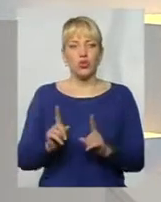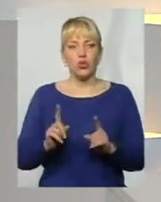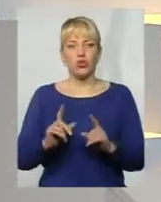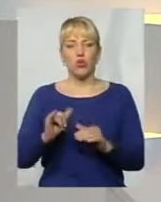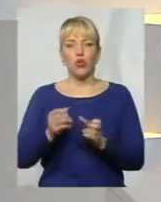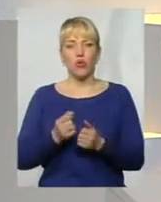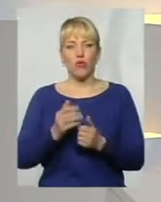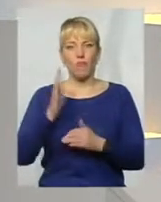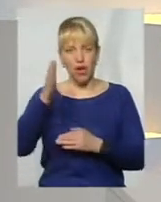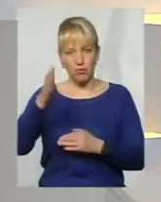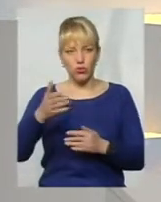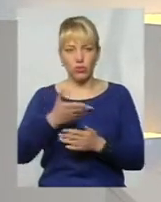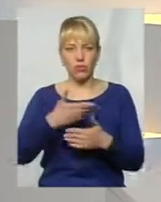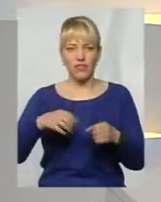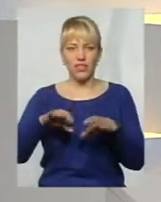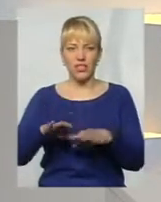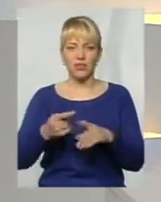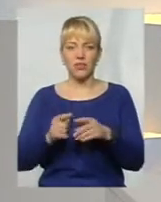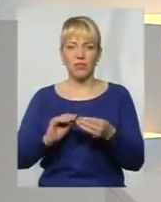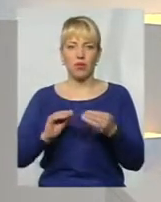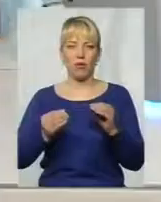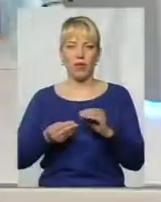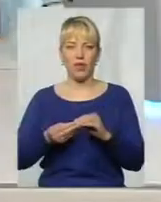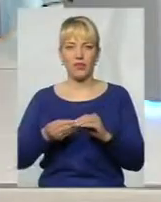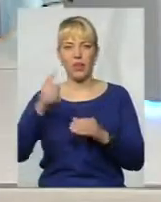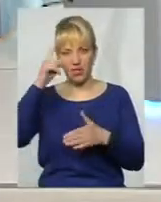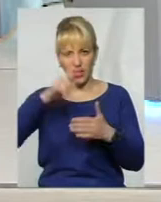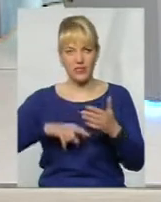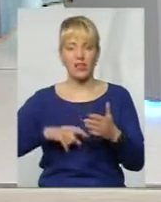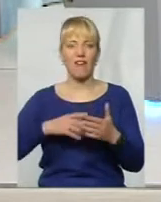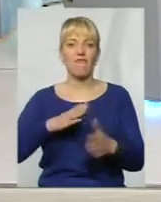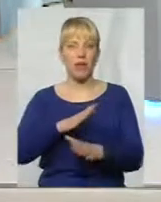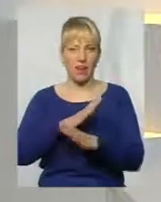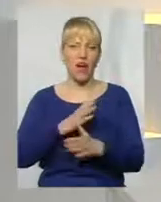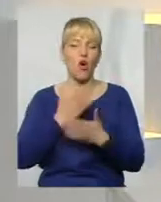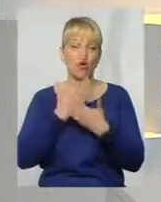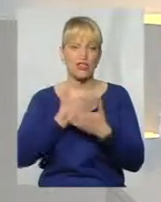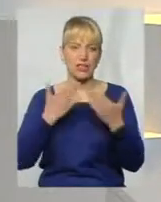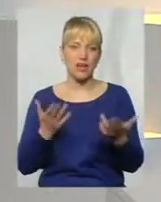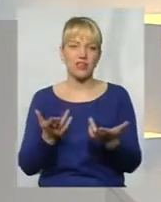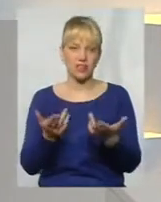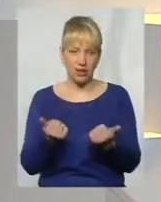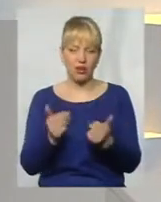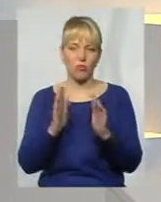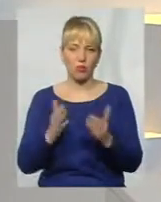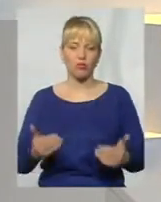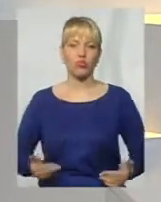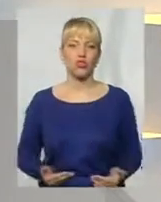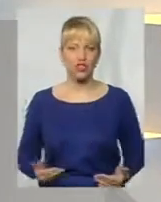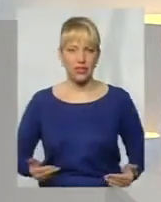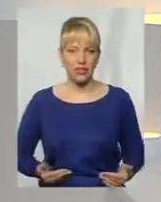світлому майбутньому ми вирішимо ці проблеми. надія умирає останню. Будемо жити, тим, що